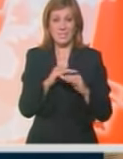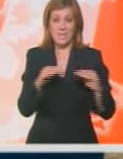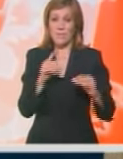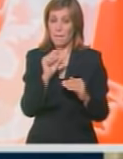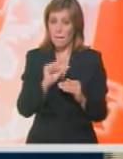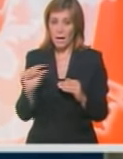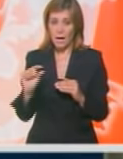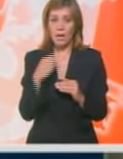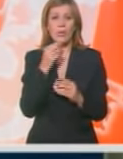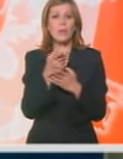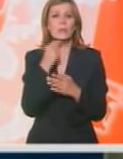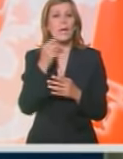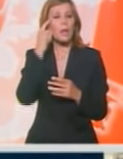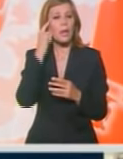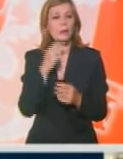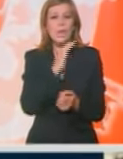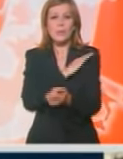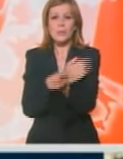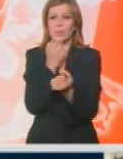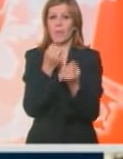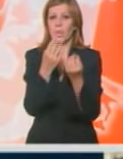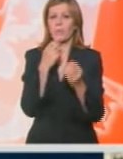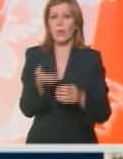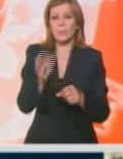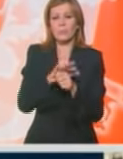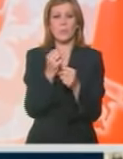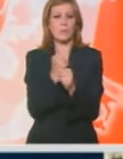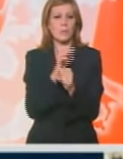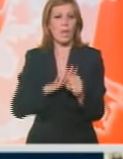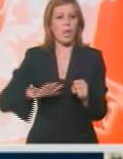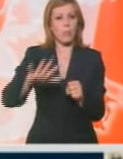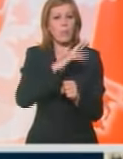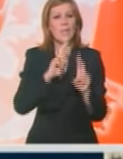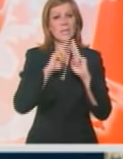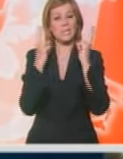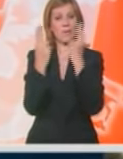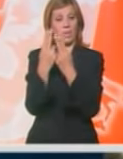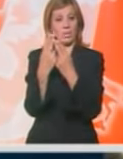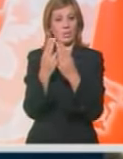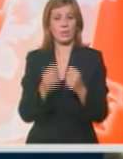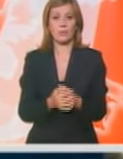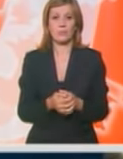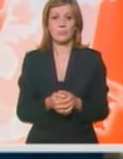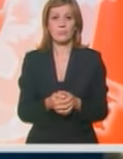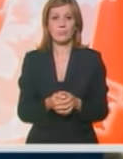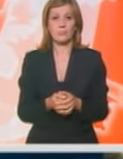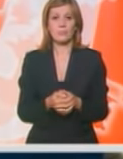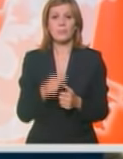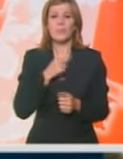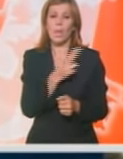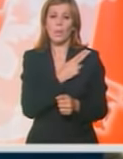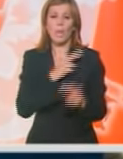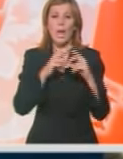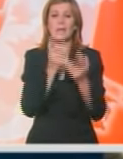Ali Louis Kaus kaže da kineska snažna privreda doprinosi održavanju stabilnosti na uzdrmanom svetskom tržištu. Imali smo